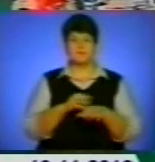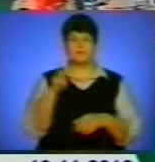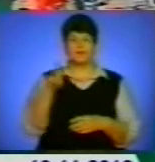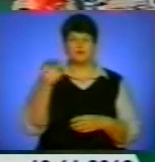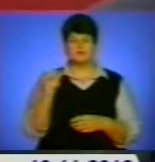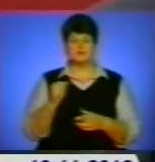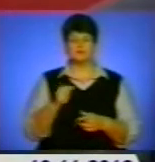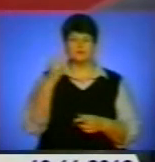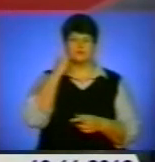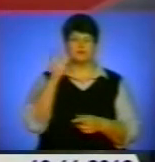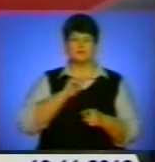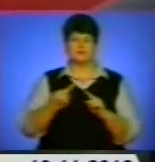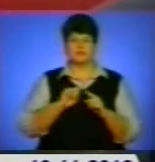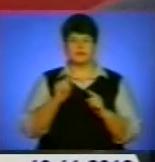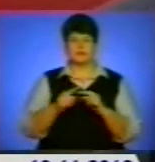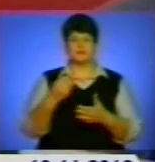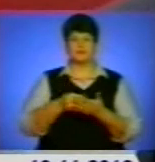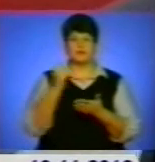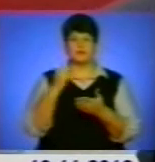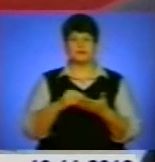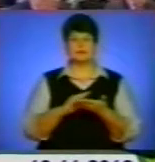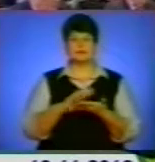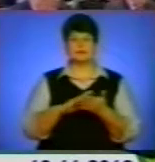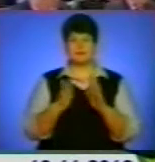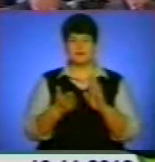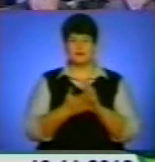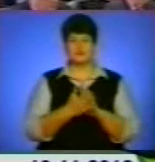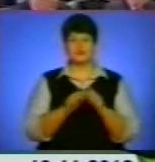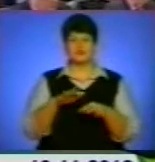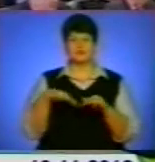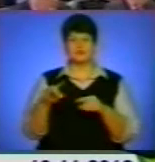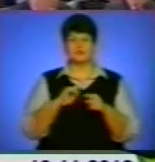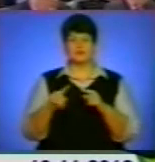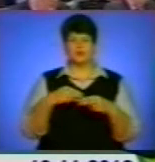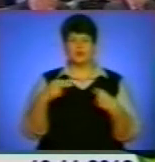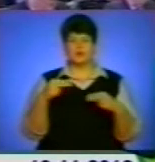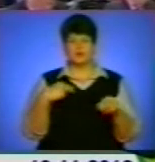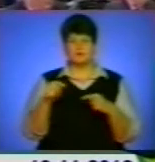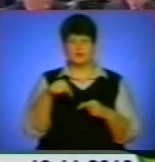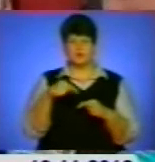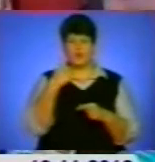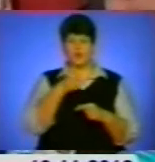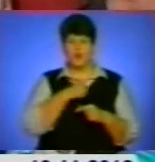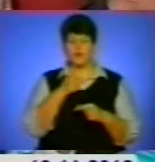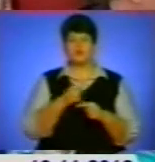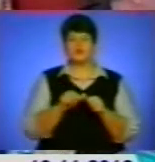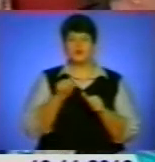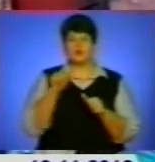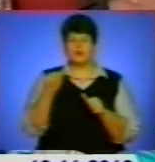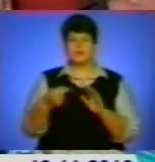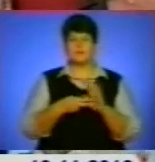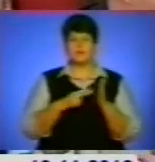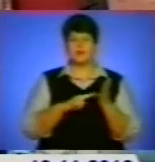швидке укладання між країнами угоду про зону вільної торгівлі, можливо, навіть протягом року. Зокрема, у Ханої сторони напрацювали план